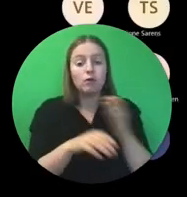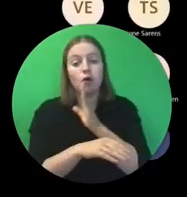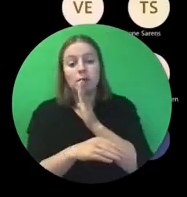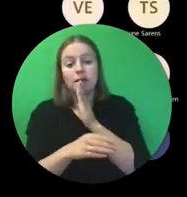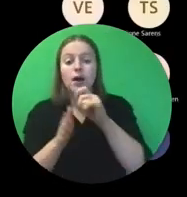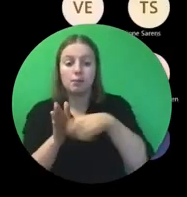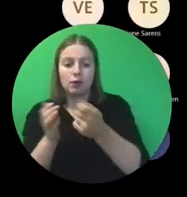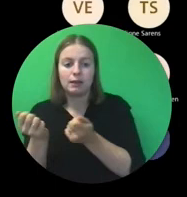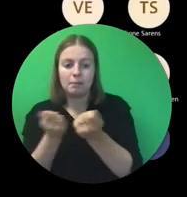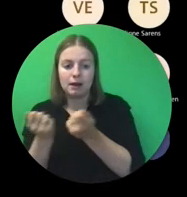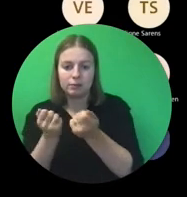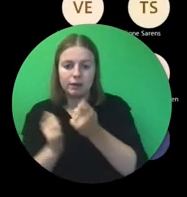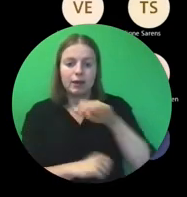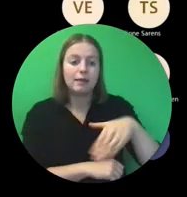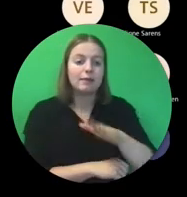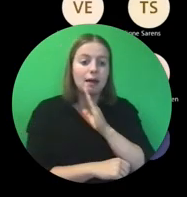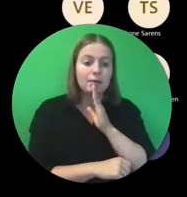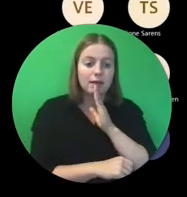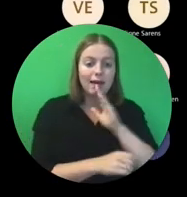namiddag projectinhoud.